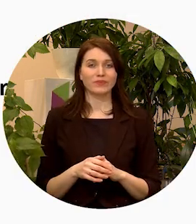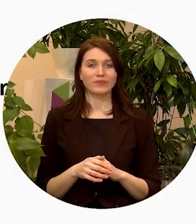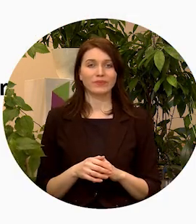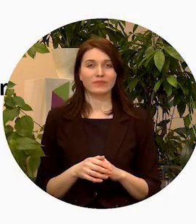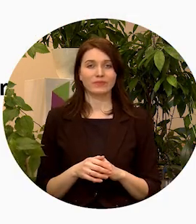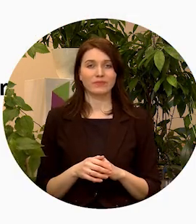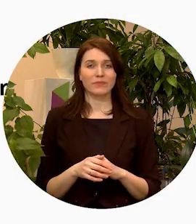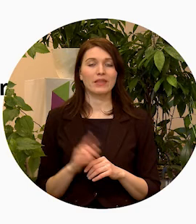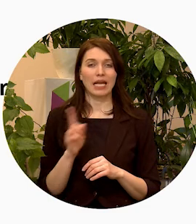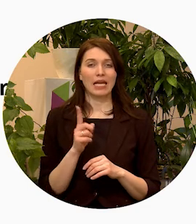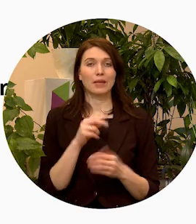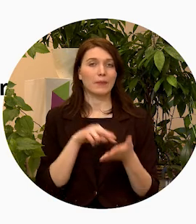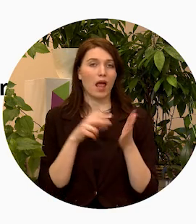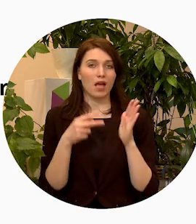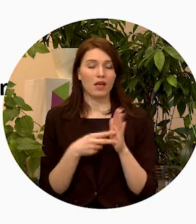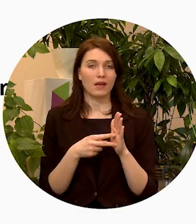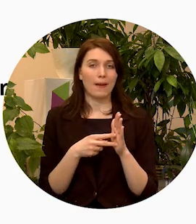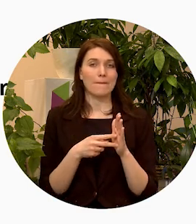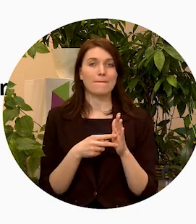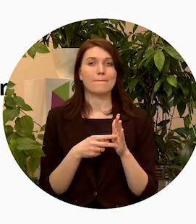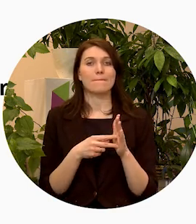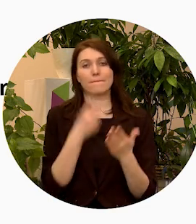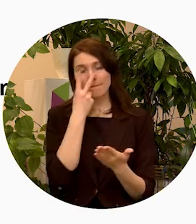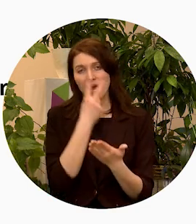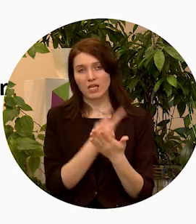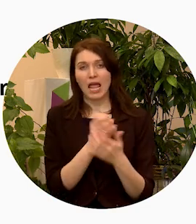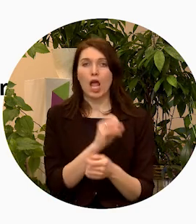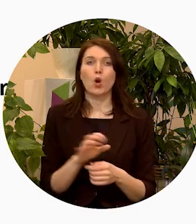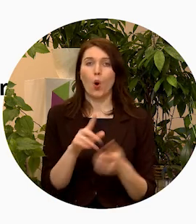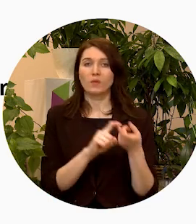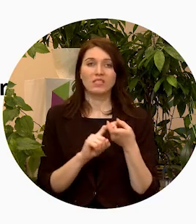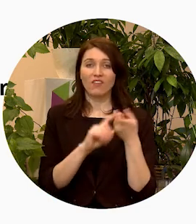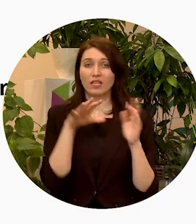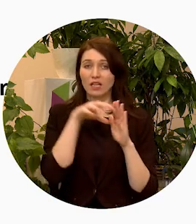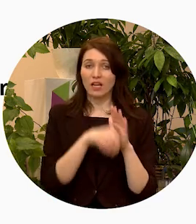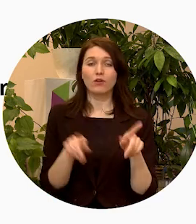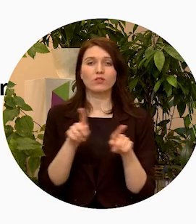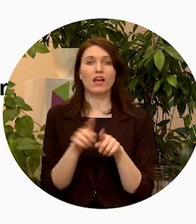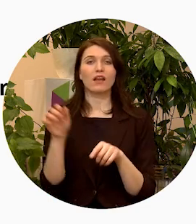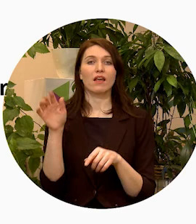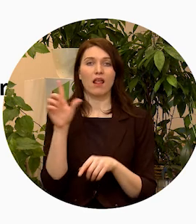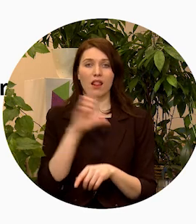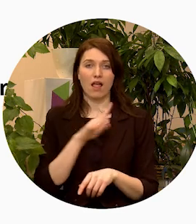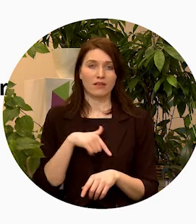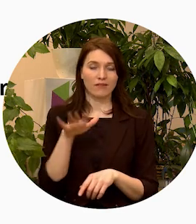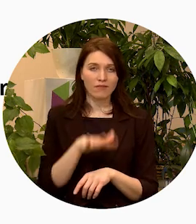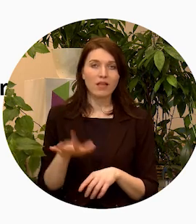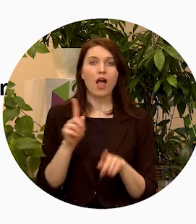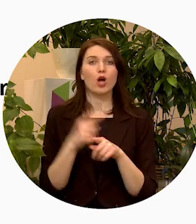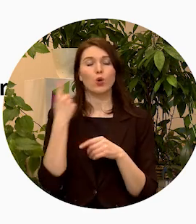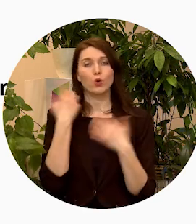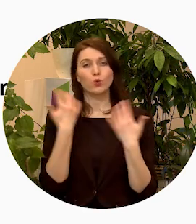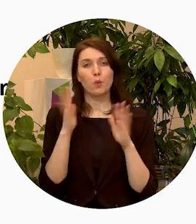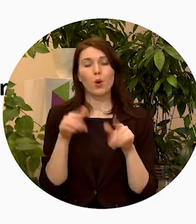paredzēts gan Eiropas Savienības ietveros, gan valstiski, gan arī domājot par